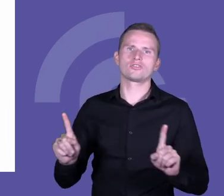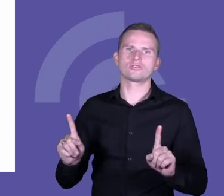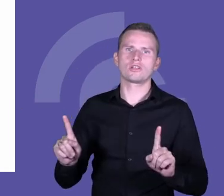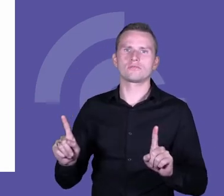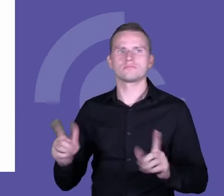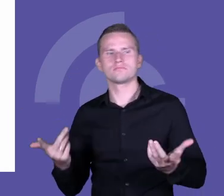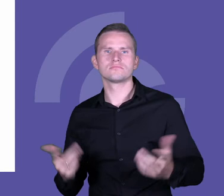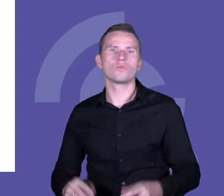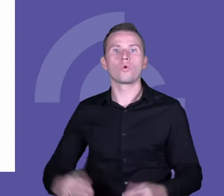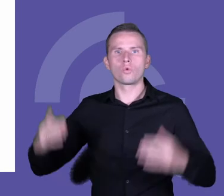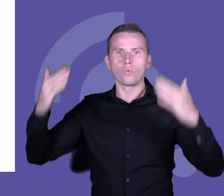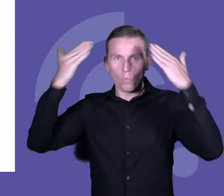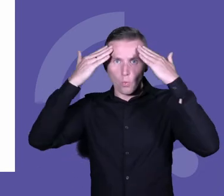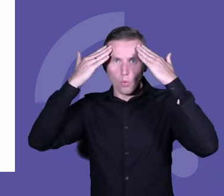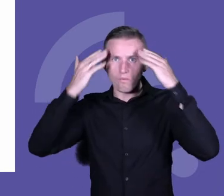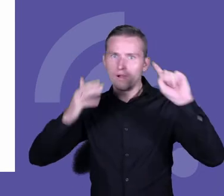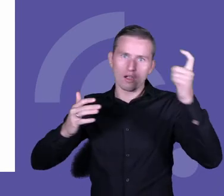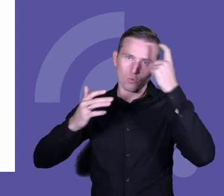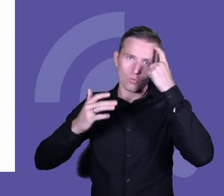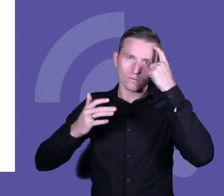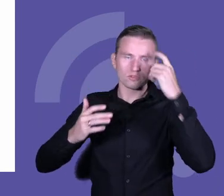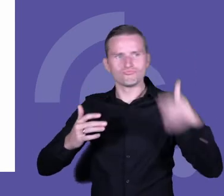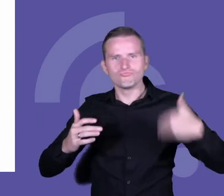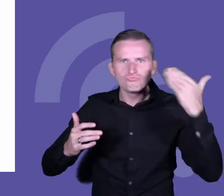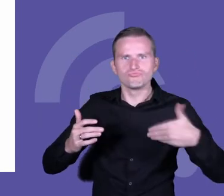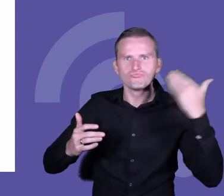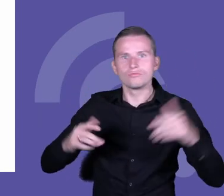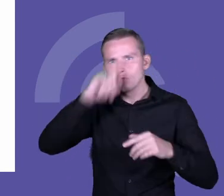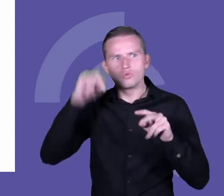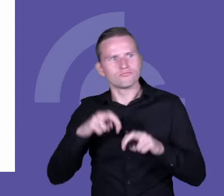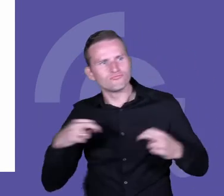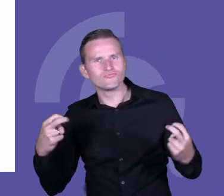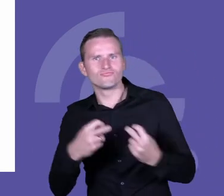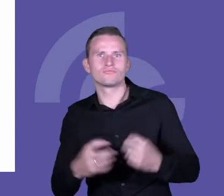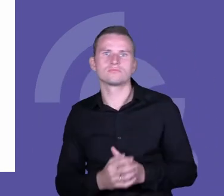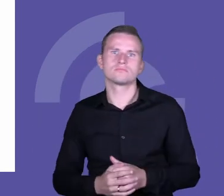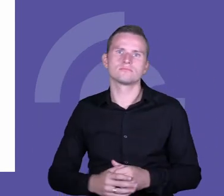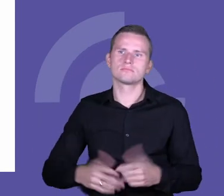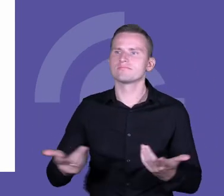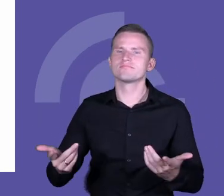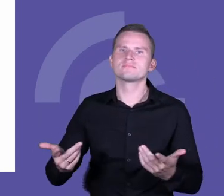ludzi siedzących w środku roku szkolnego, w sprawdzanych kartkówkach, sprawdzianach,